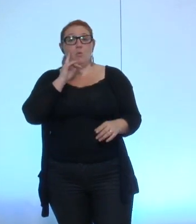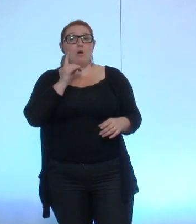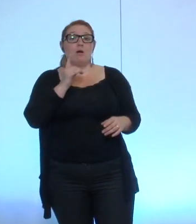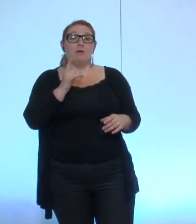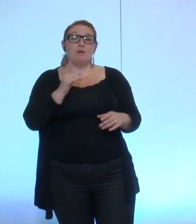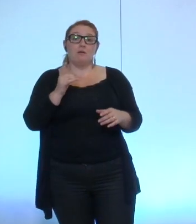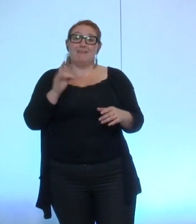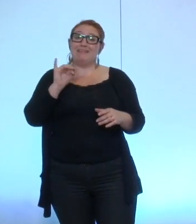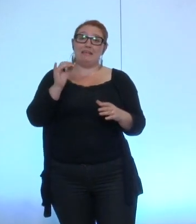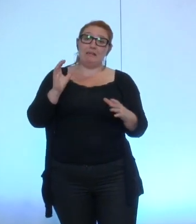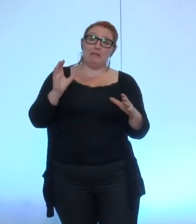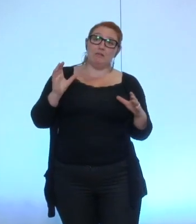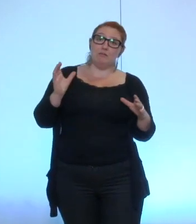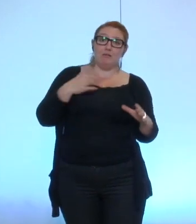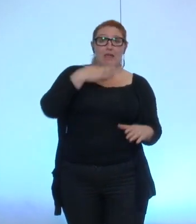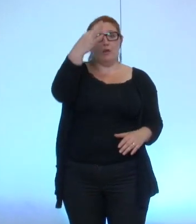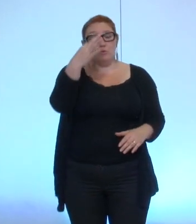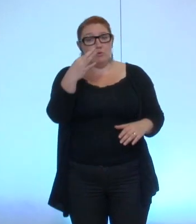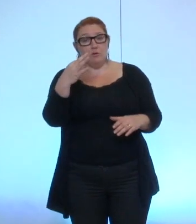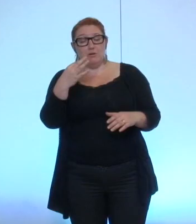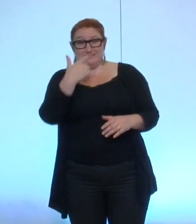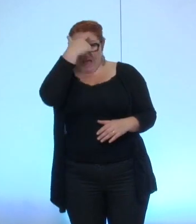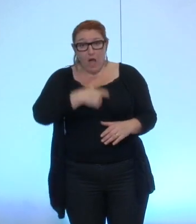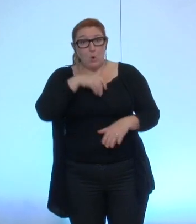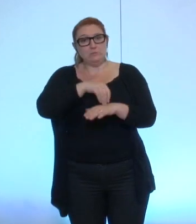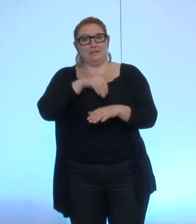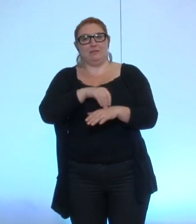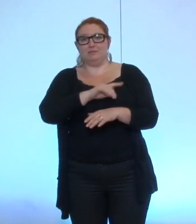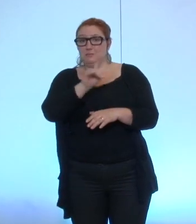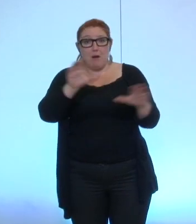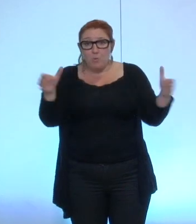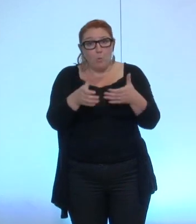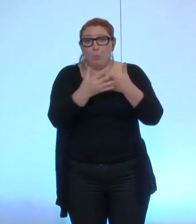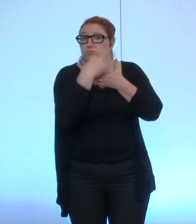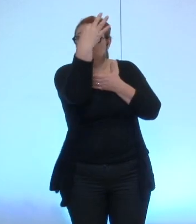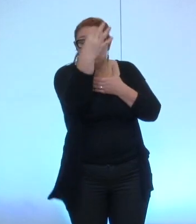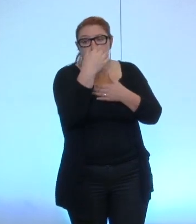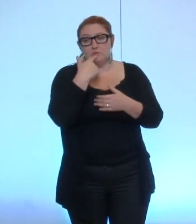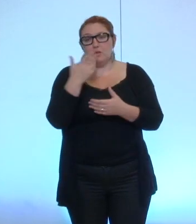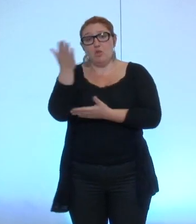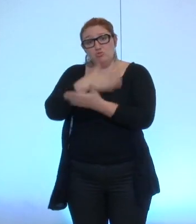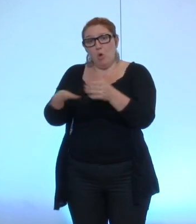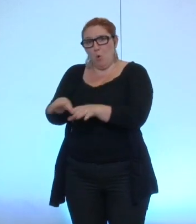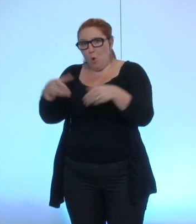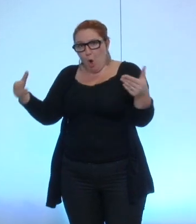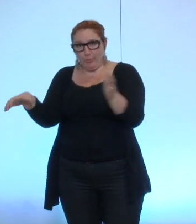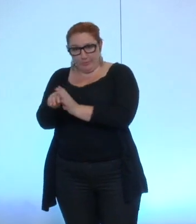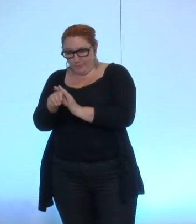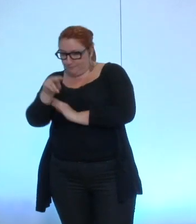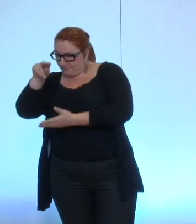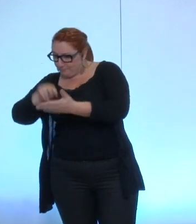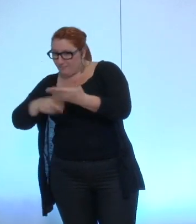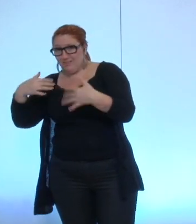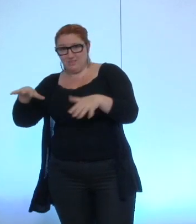groupe c'est autre chose et encore une fois dans le code il est d'ores et déjà indiqué que